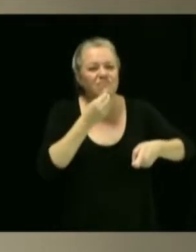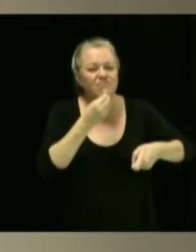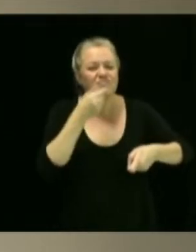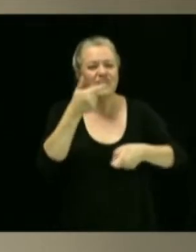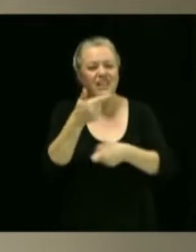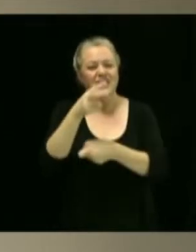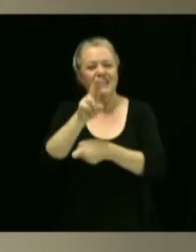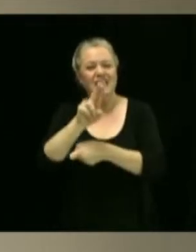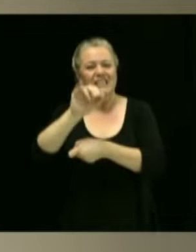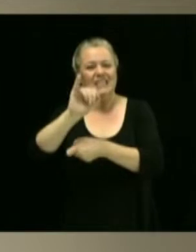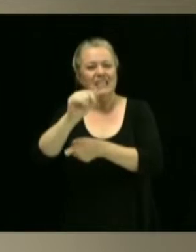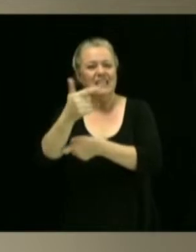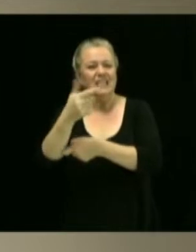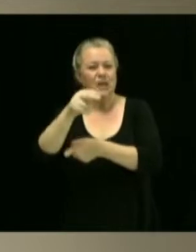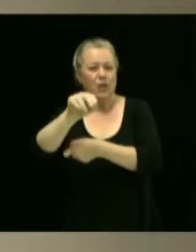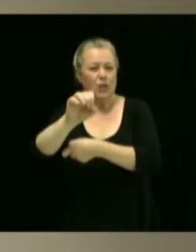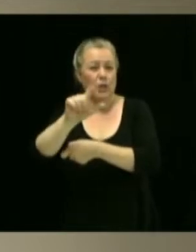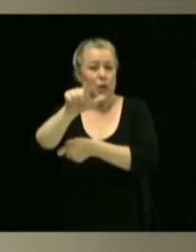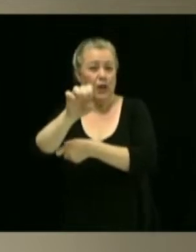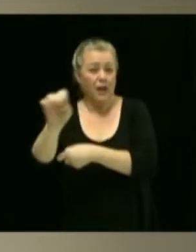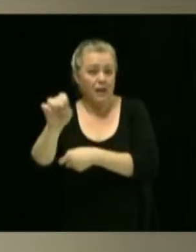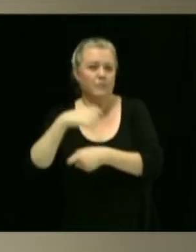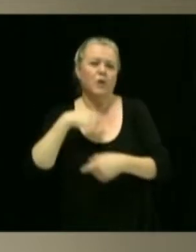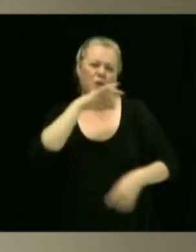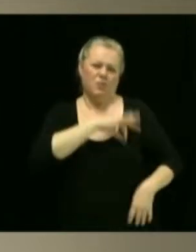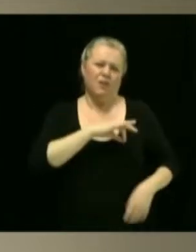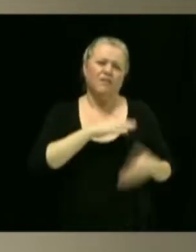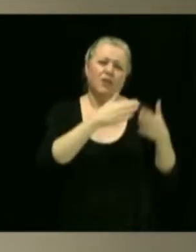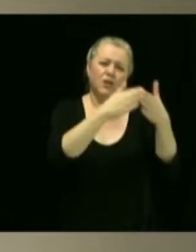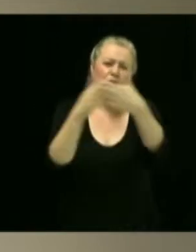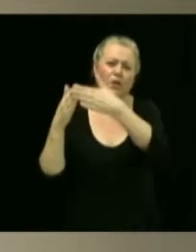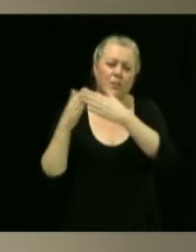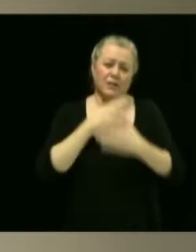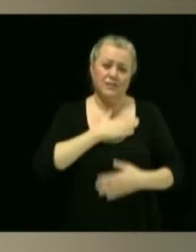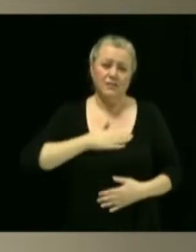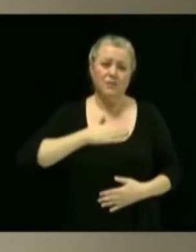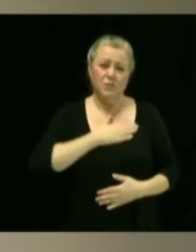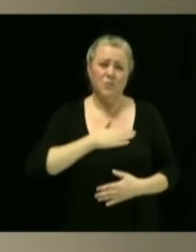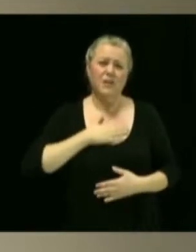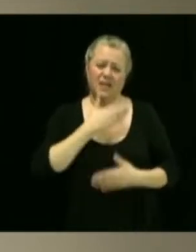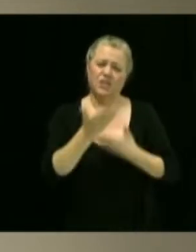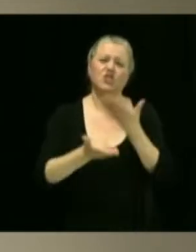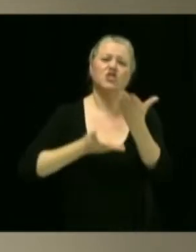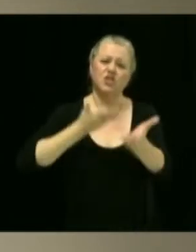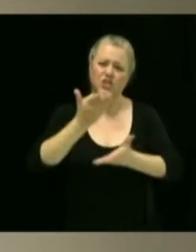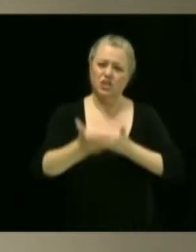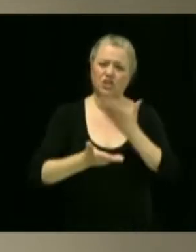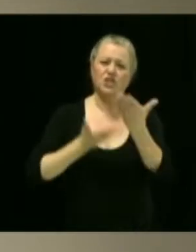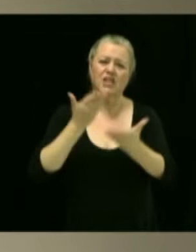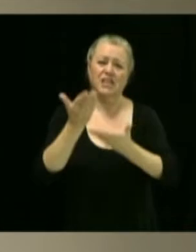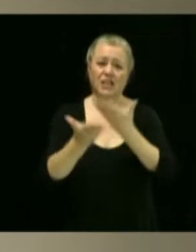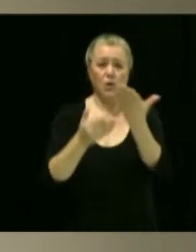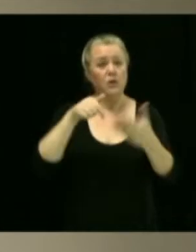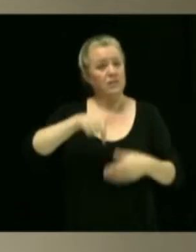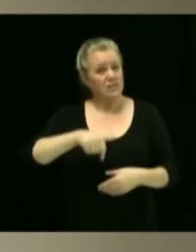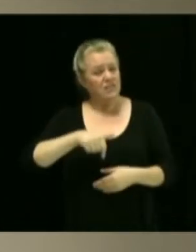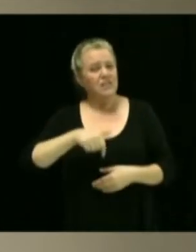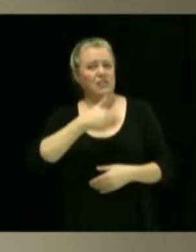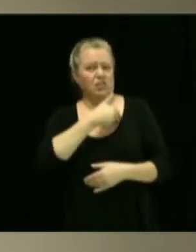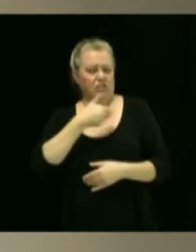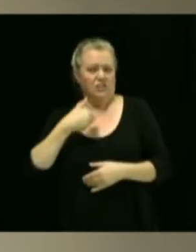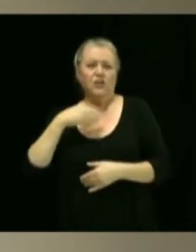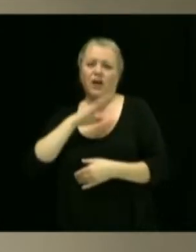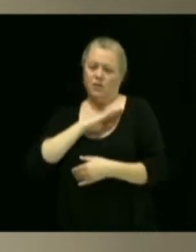'occasion pour demander à tous les Victoria-Villois d'être généreux. On a la chance ici d'avoir des familles qui sont fortunées et qui auront